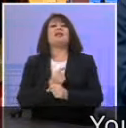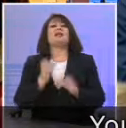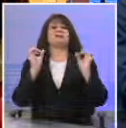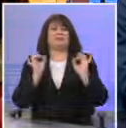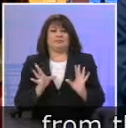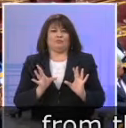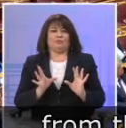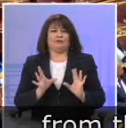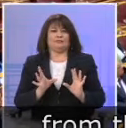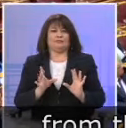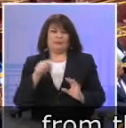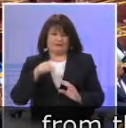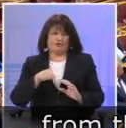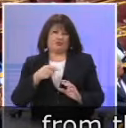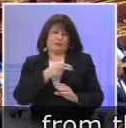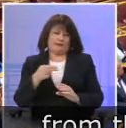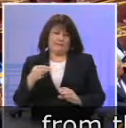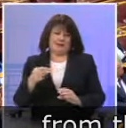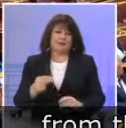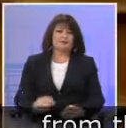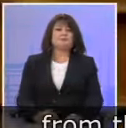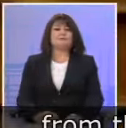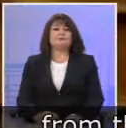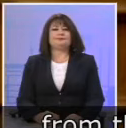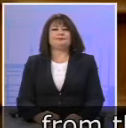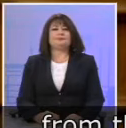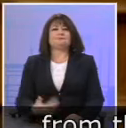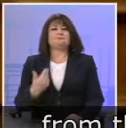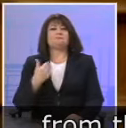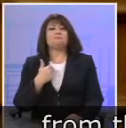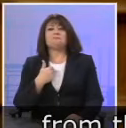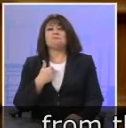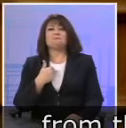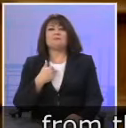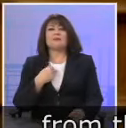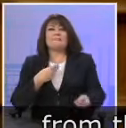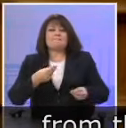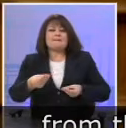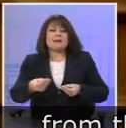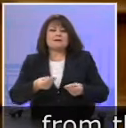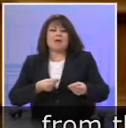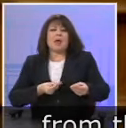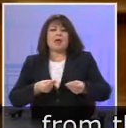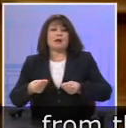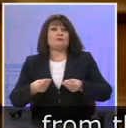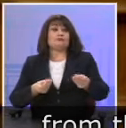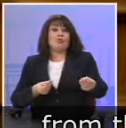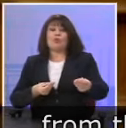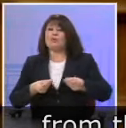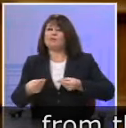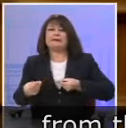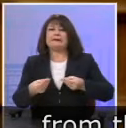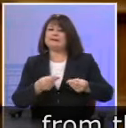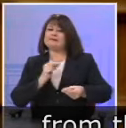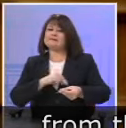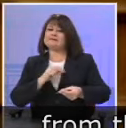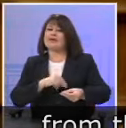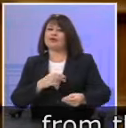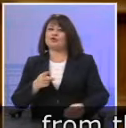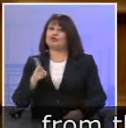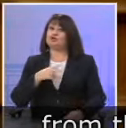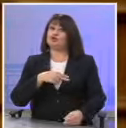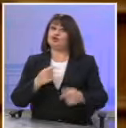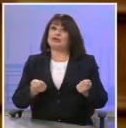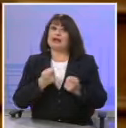από αυτή τη διαδικασία. Γιατί δεν μπήκαμε κι εμείς στο παζάρι, όπως πολύ σωστά λέτε,